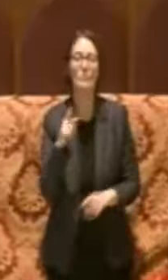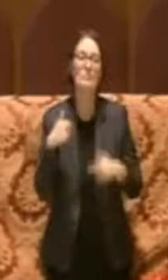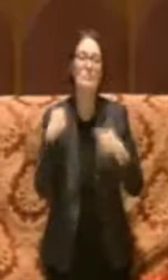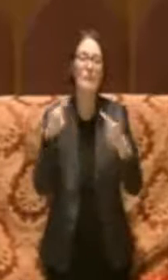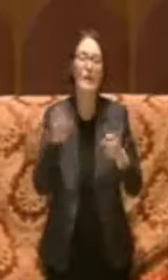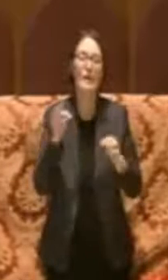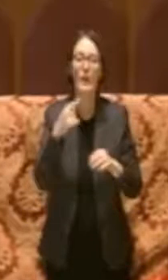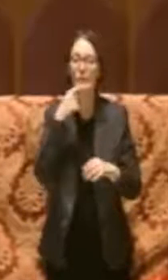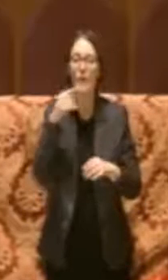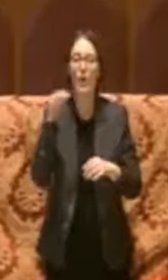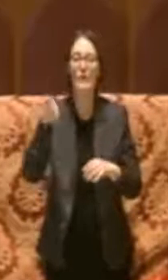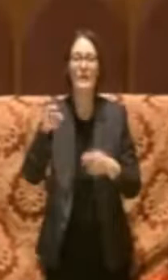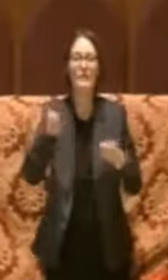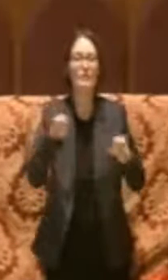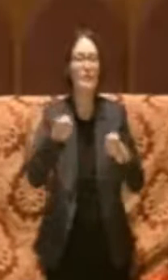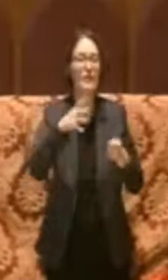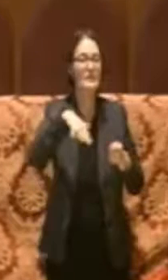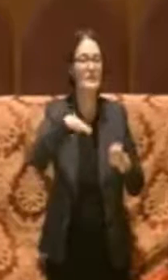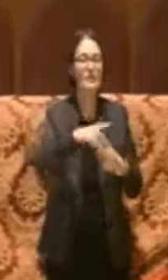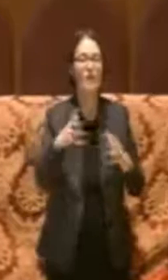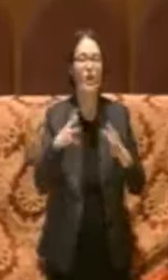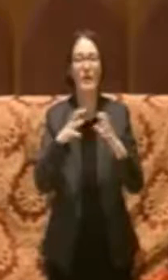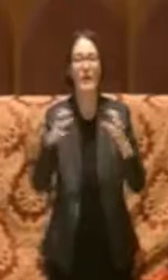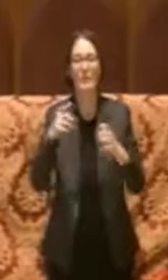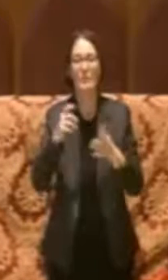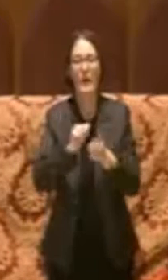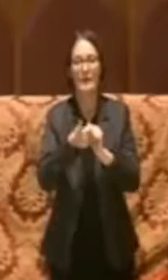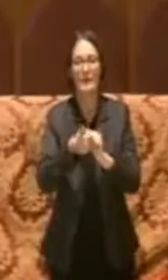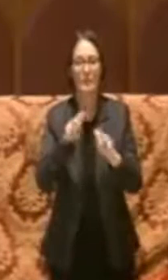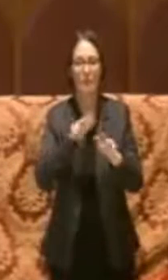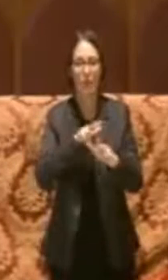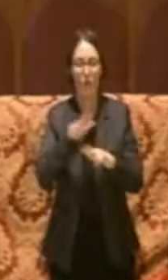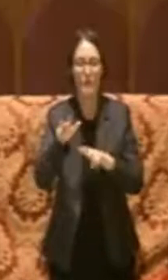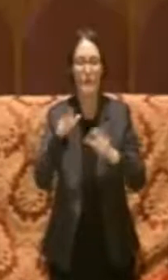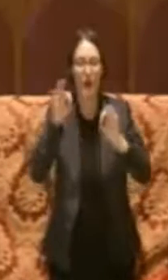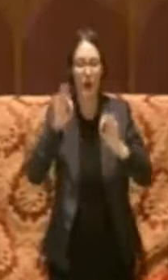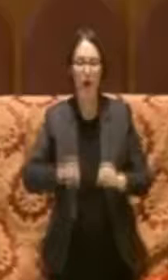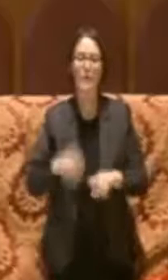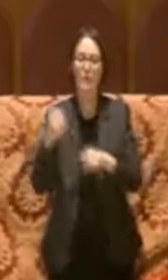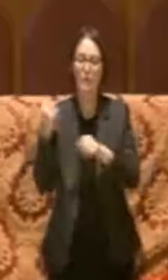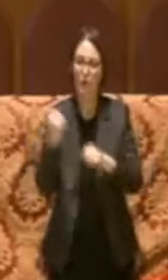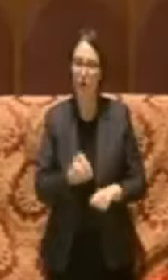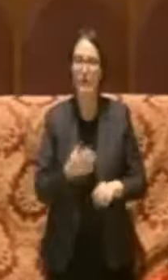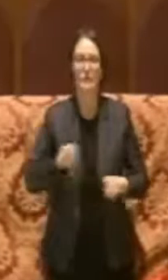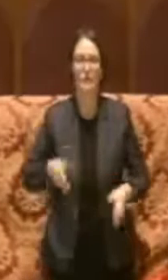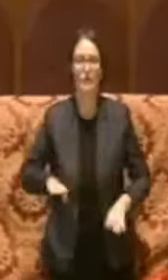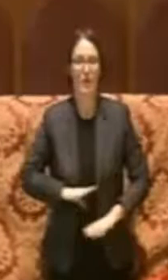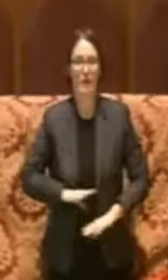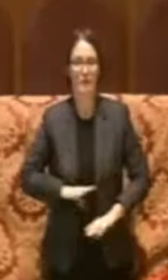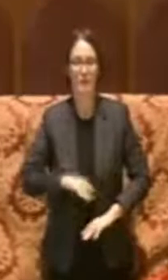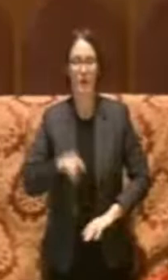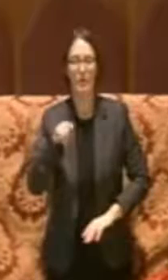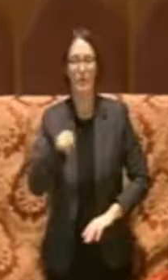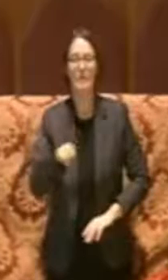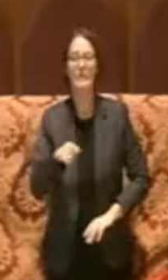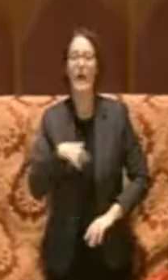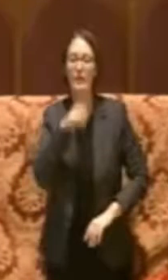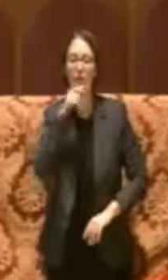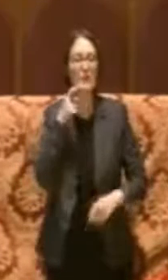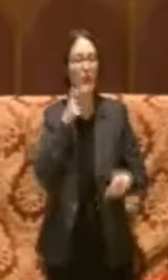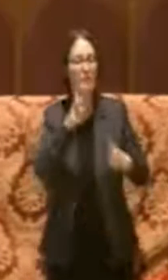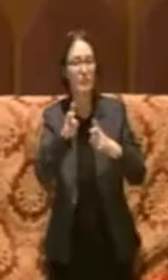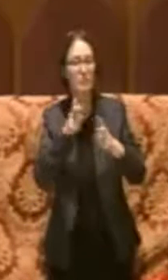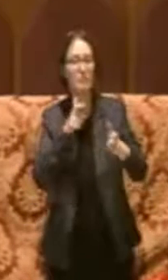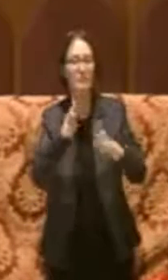comunali. Quindi sarà formalmente costituito questo sportello che servirà a migliorare il dialogo tra l